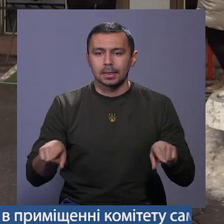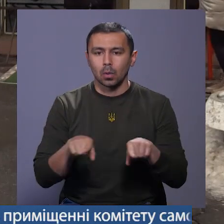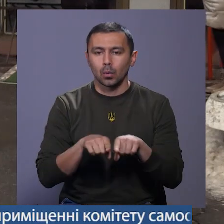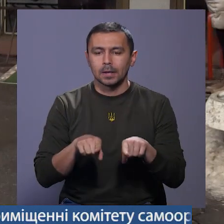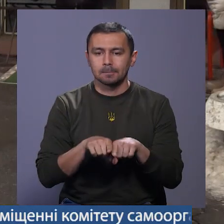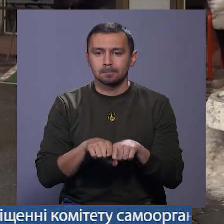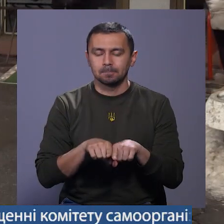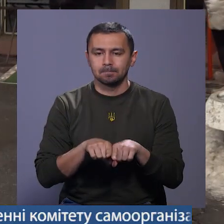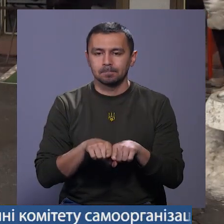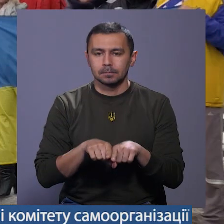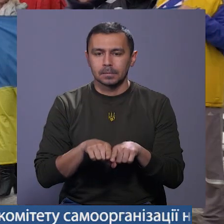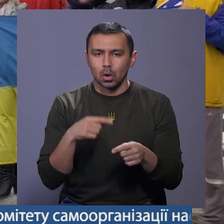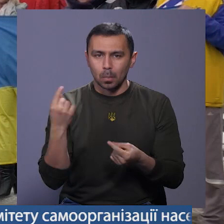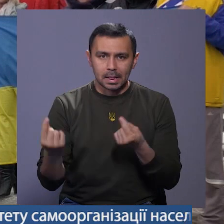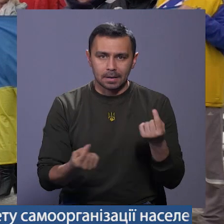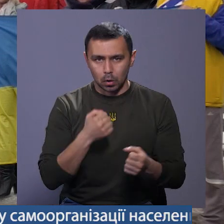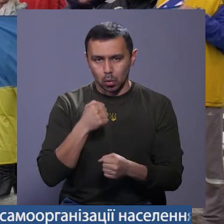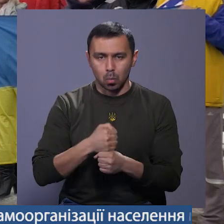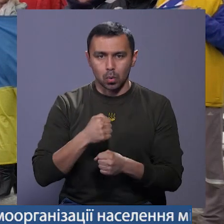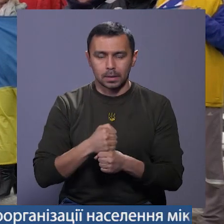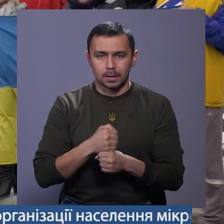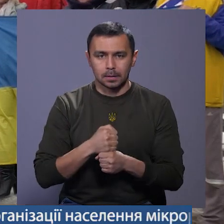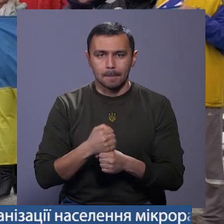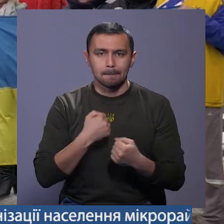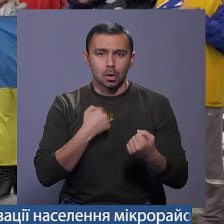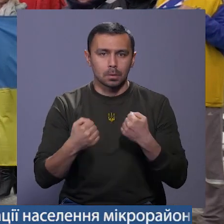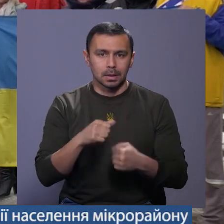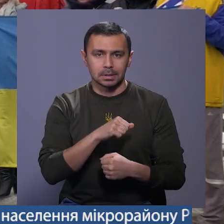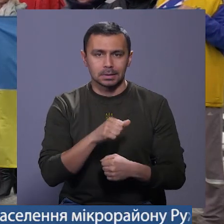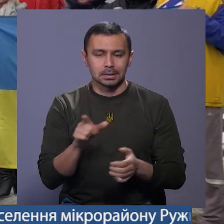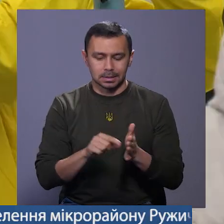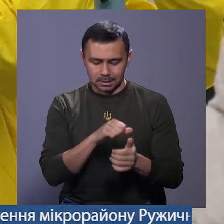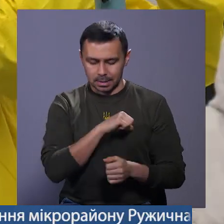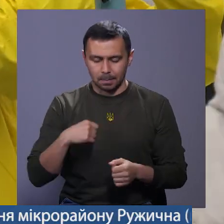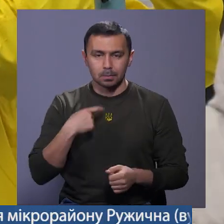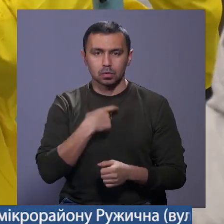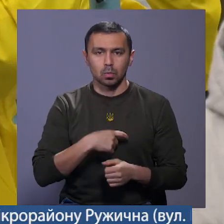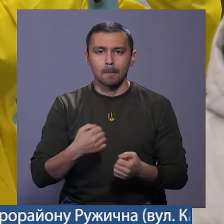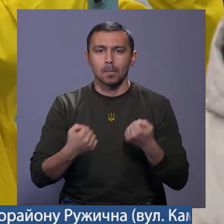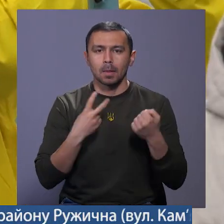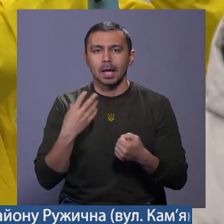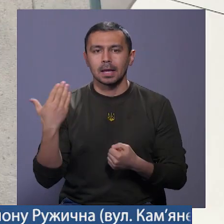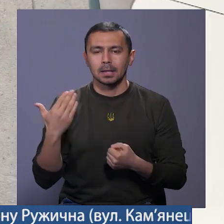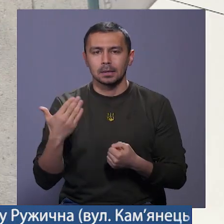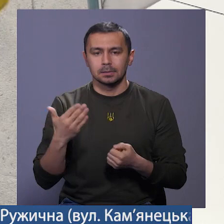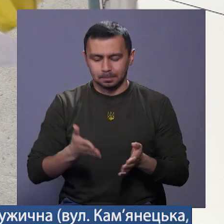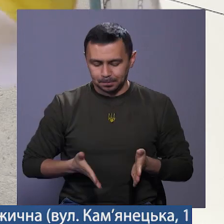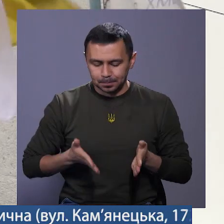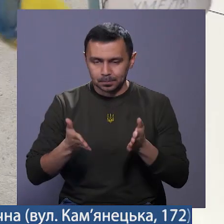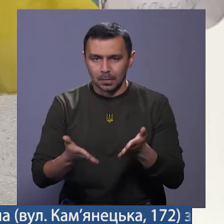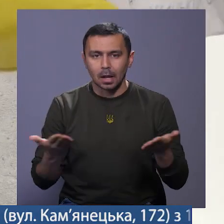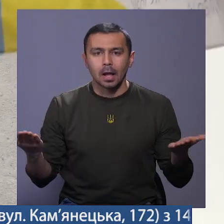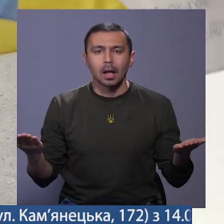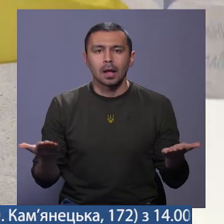кропотливої роботи, боротьби з самим собою, боротьби на їхніх стязях, яких